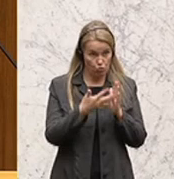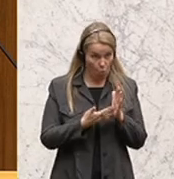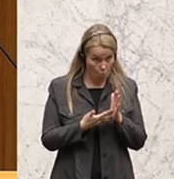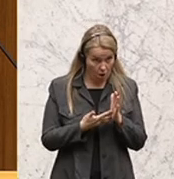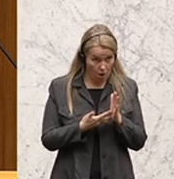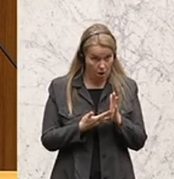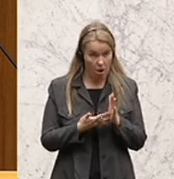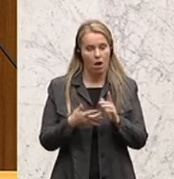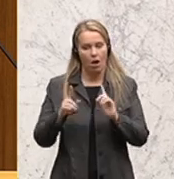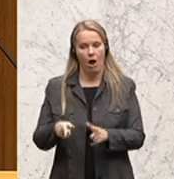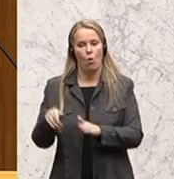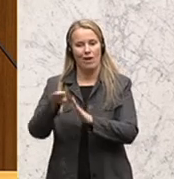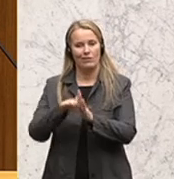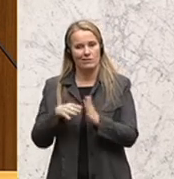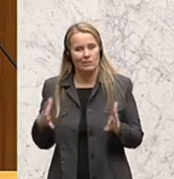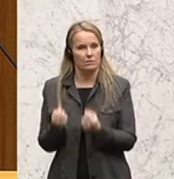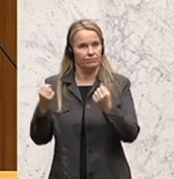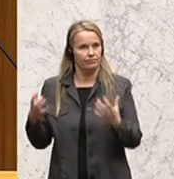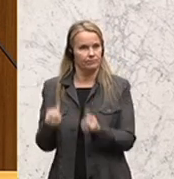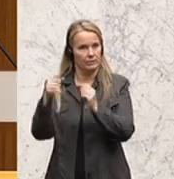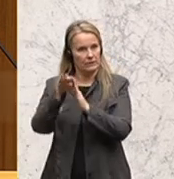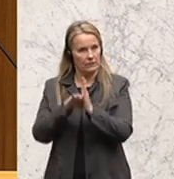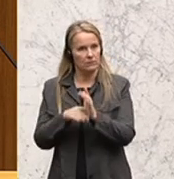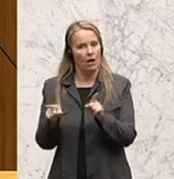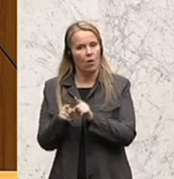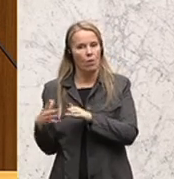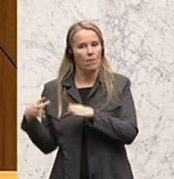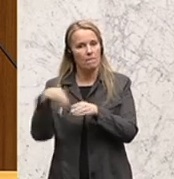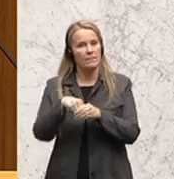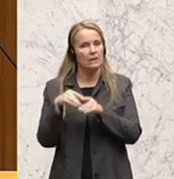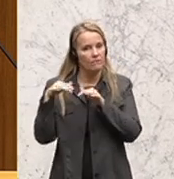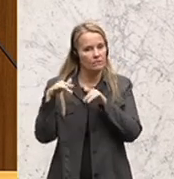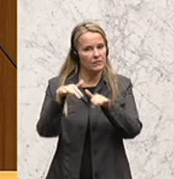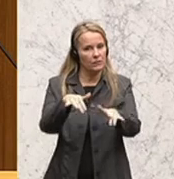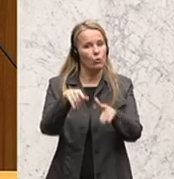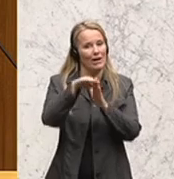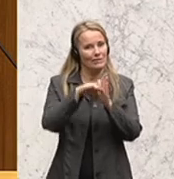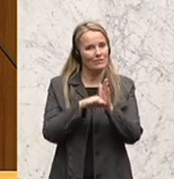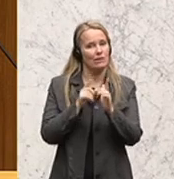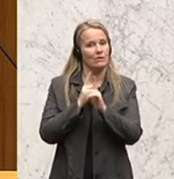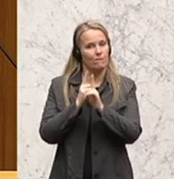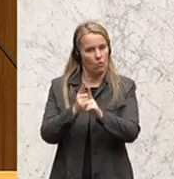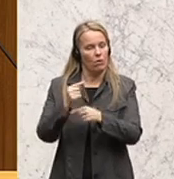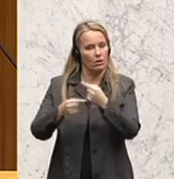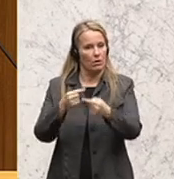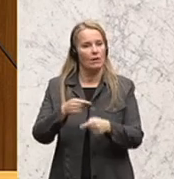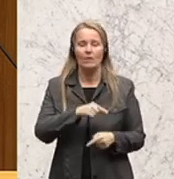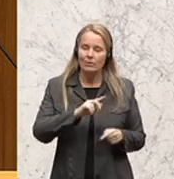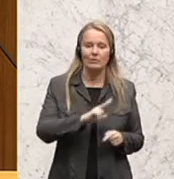der Gesetzgebung und auch neben der Mitwirkung am Vollzug von Gesetzen die dritte